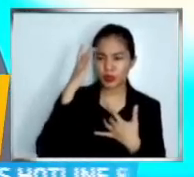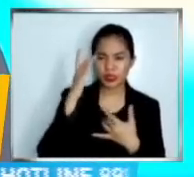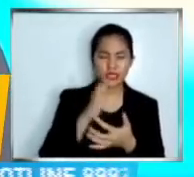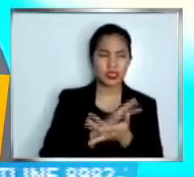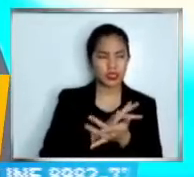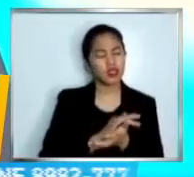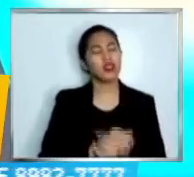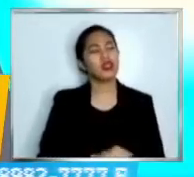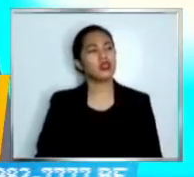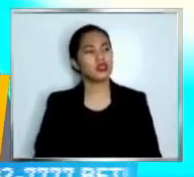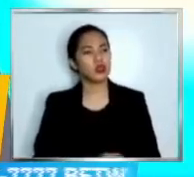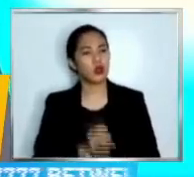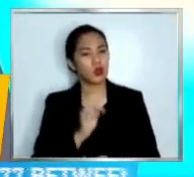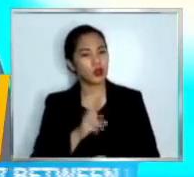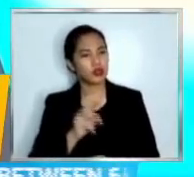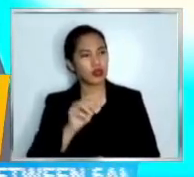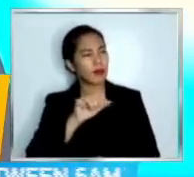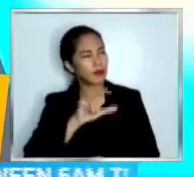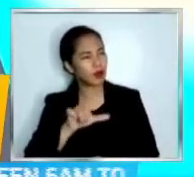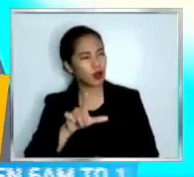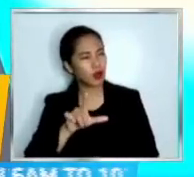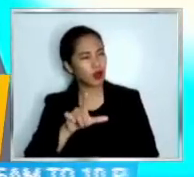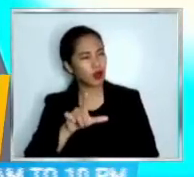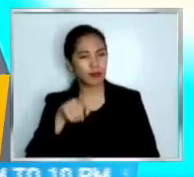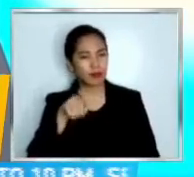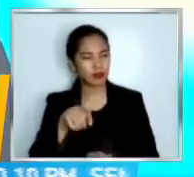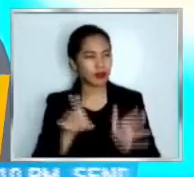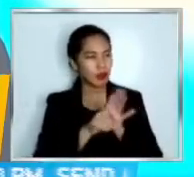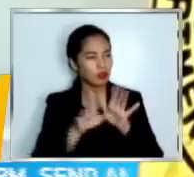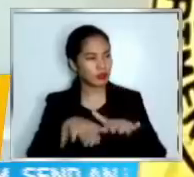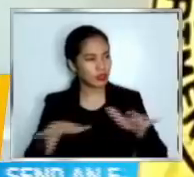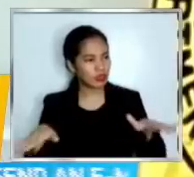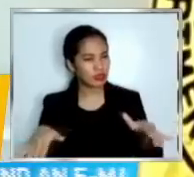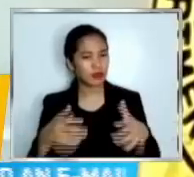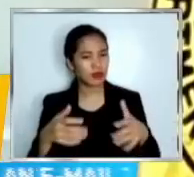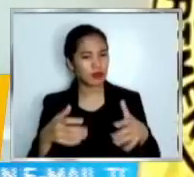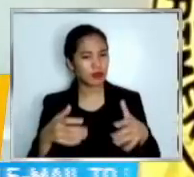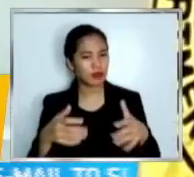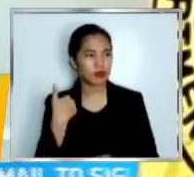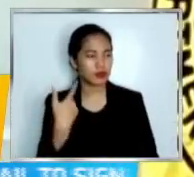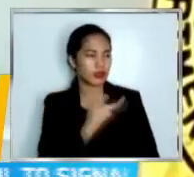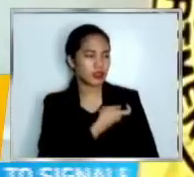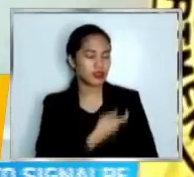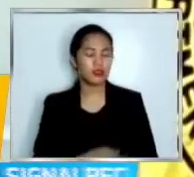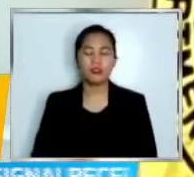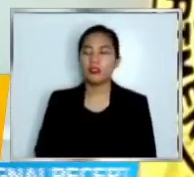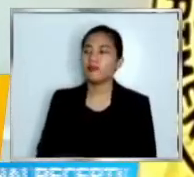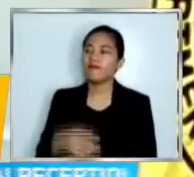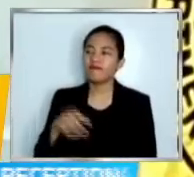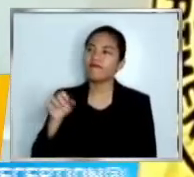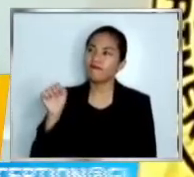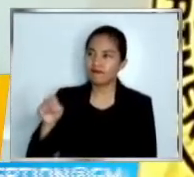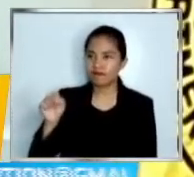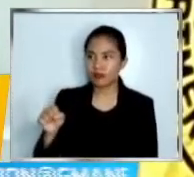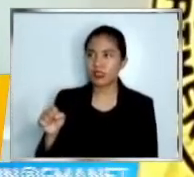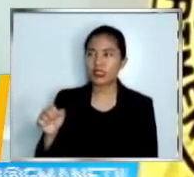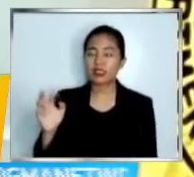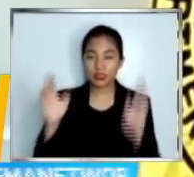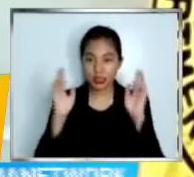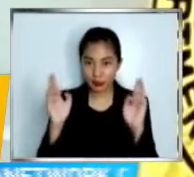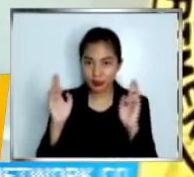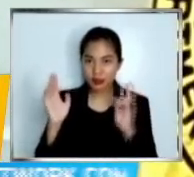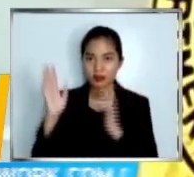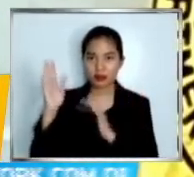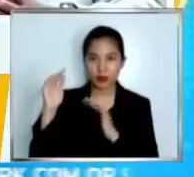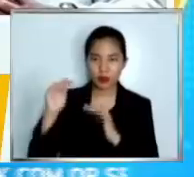at yung marami sa kanila hindi pa bakunado. Pa, mga kadyaryo, gusto natin inaasahan natin na ito ay mamawa